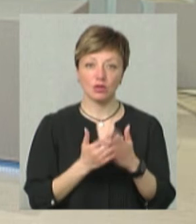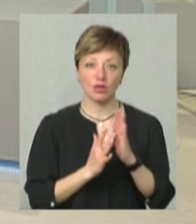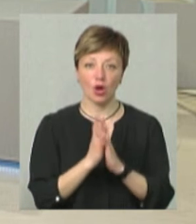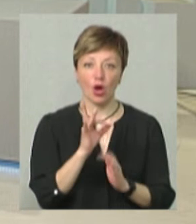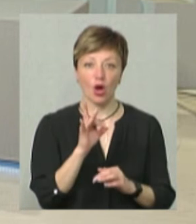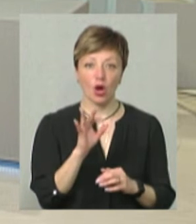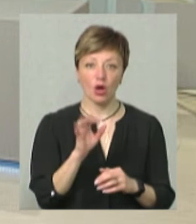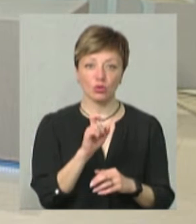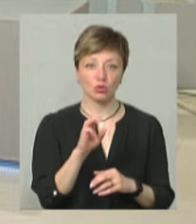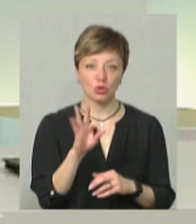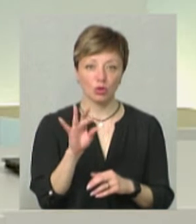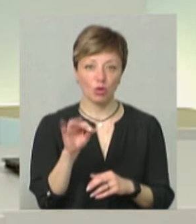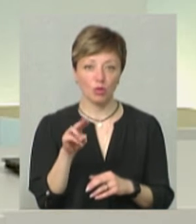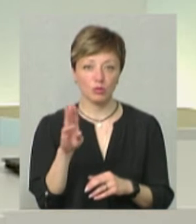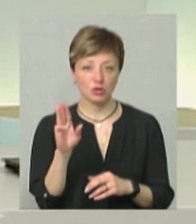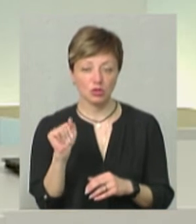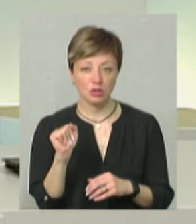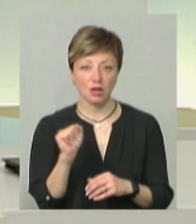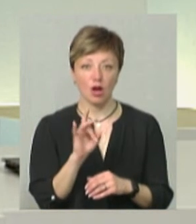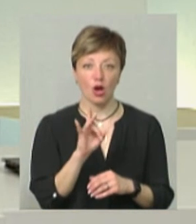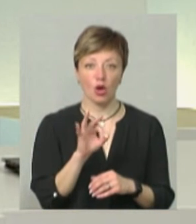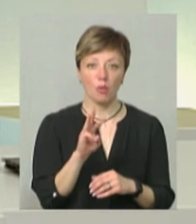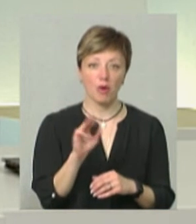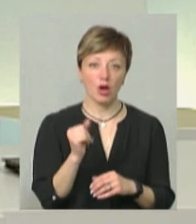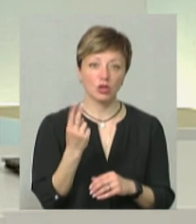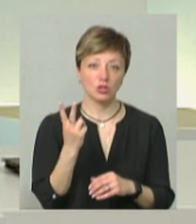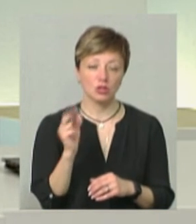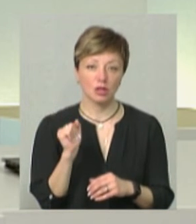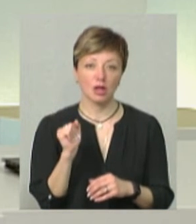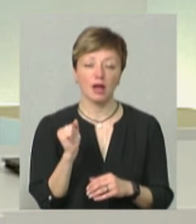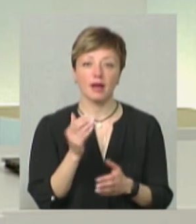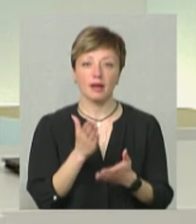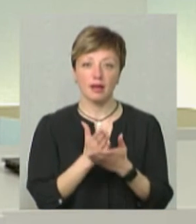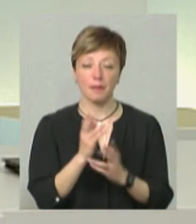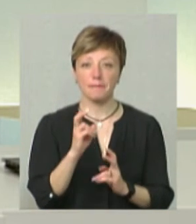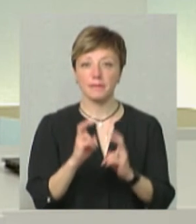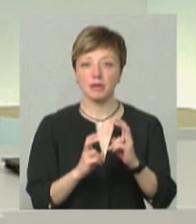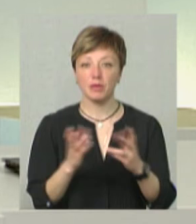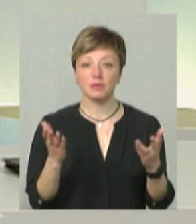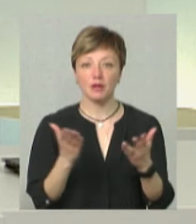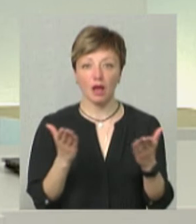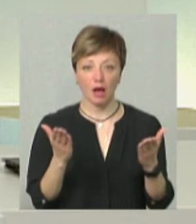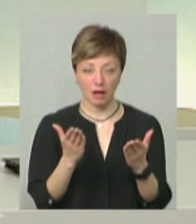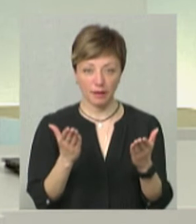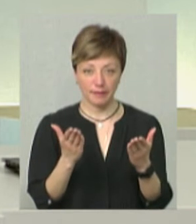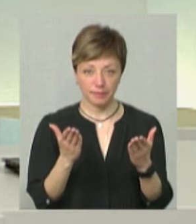розторопшу, в нас активно вирощують ту саму ромашку. Є підприємства, які